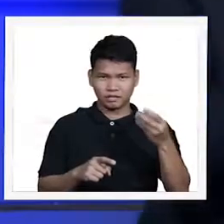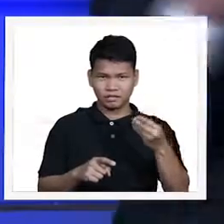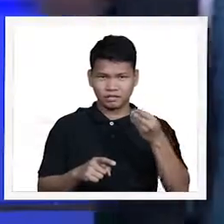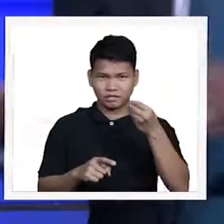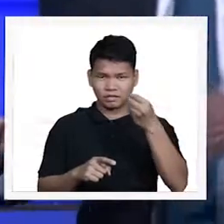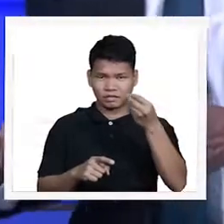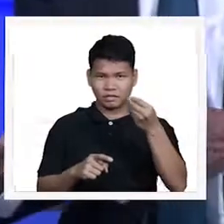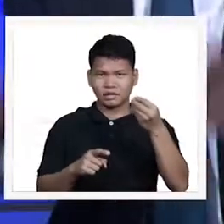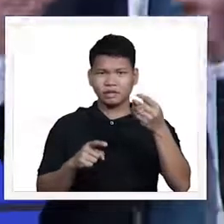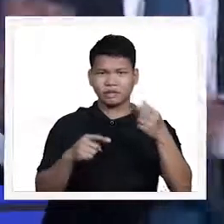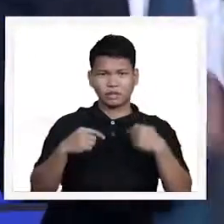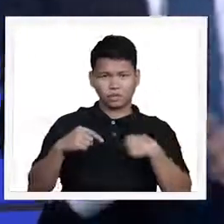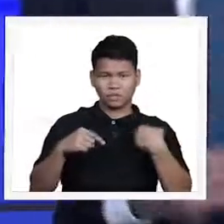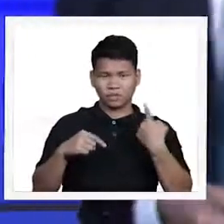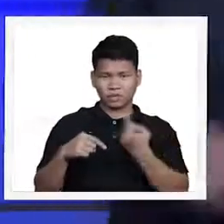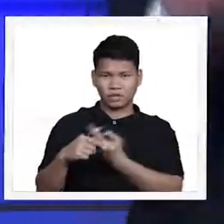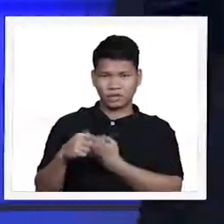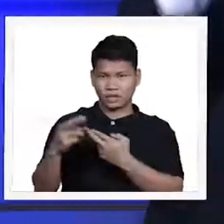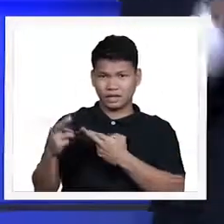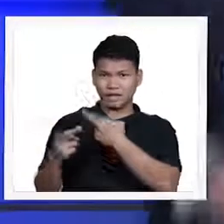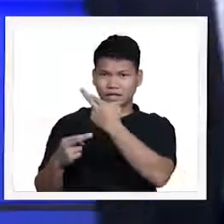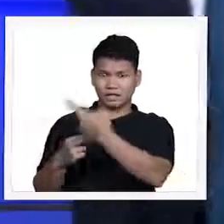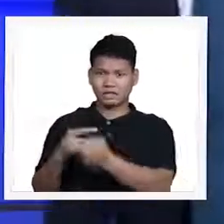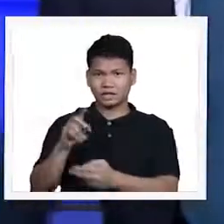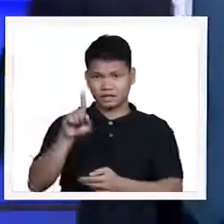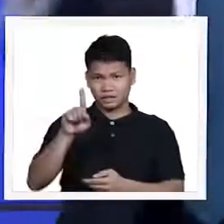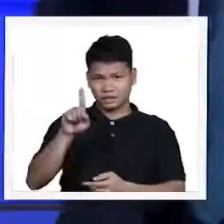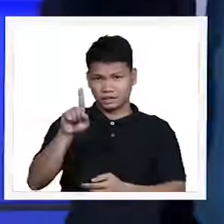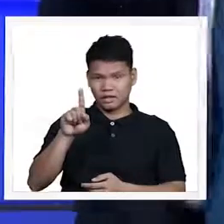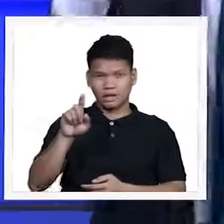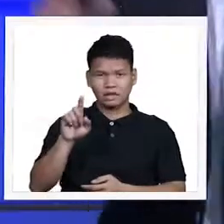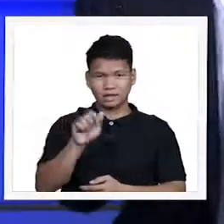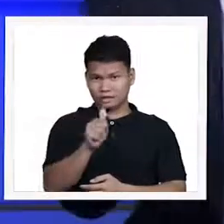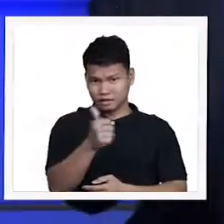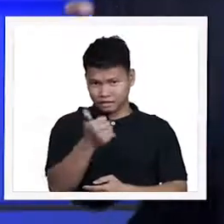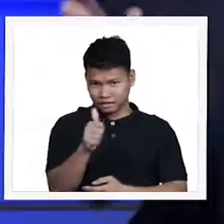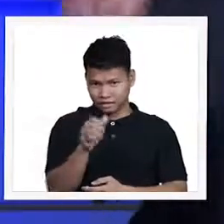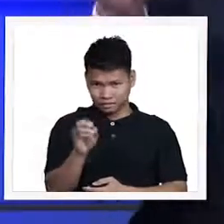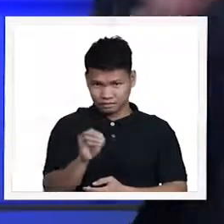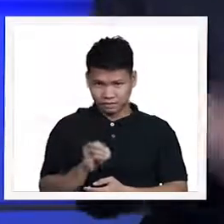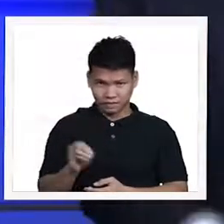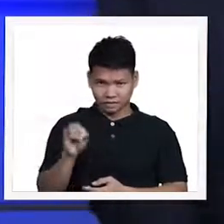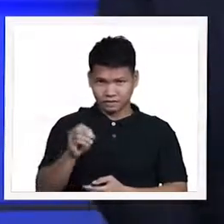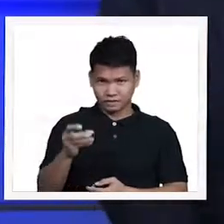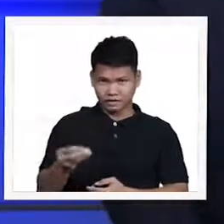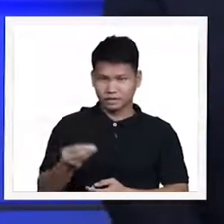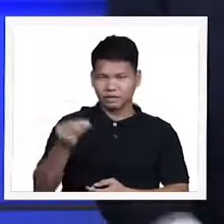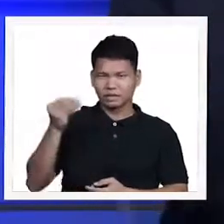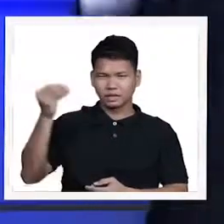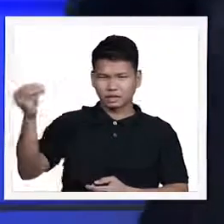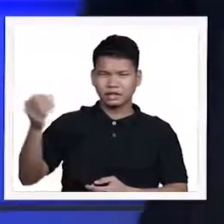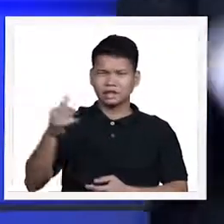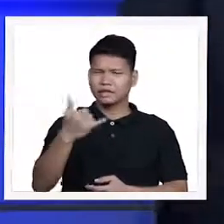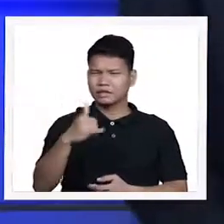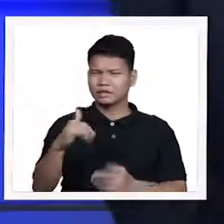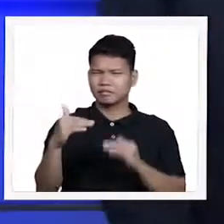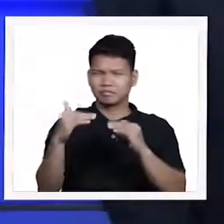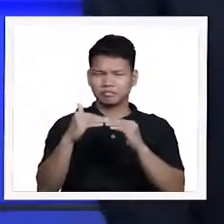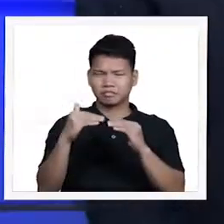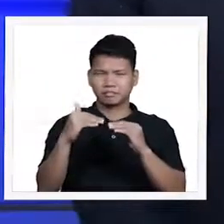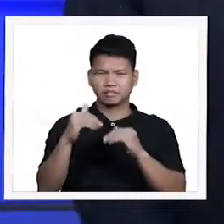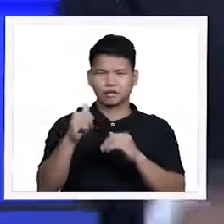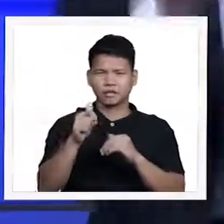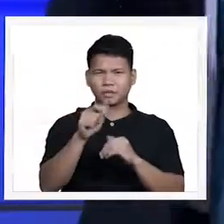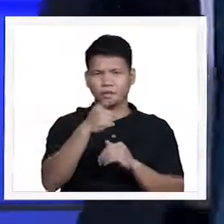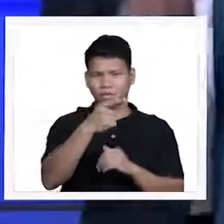ibabalik po natin sa ating Panginoon ng 10% equals mga minamahal na mga kaibigan still 100